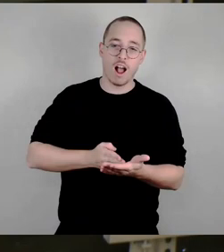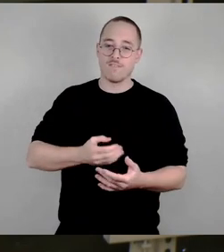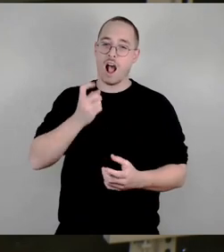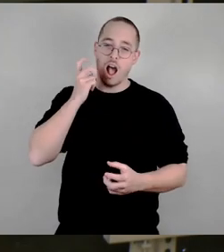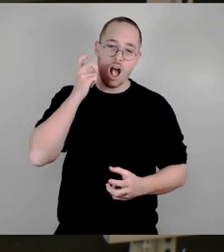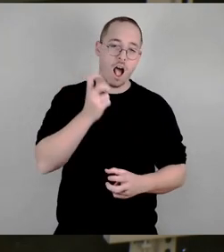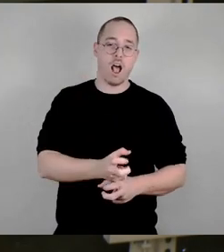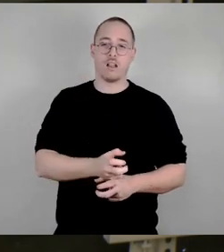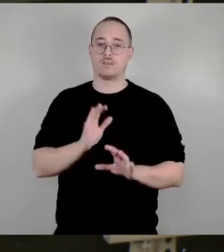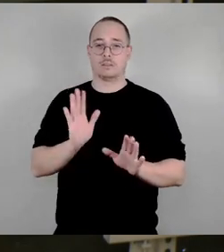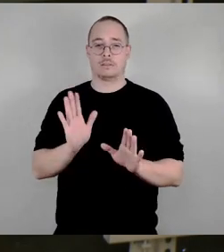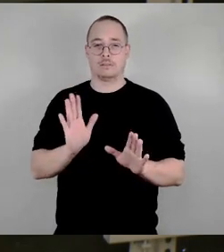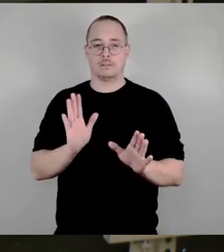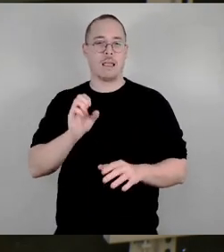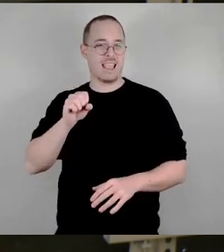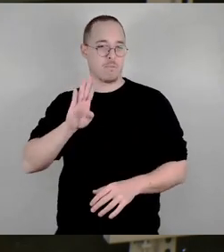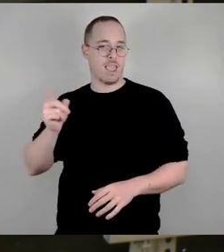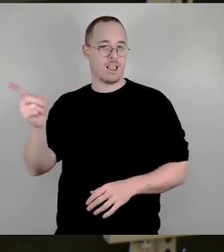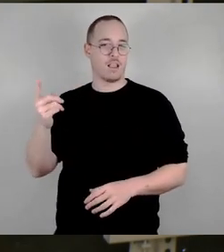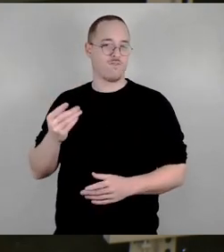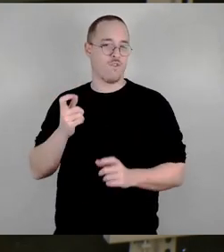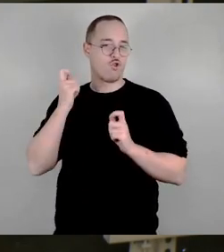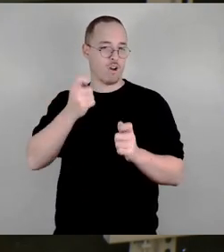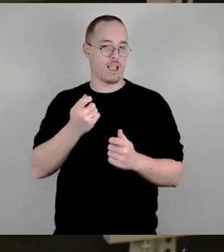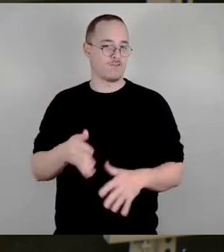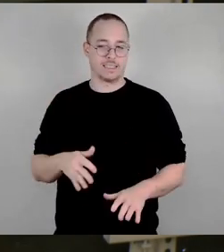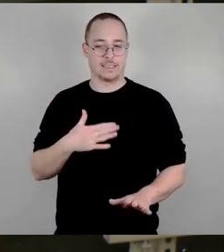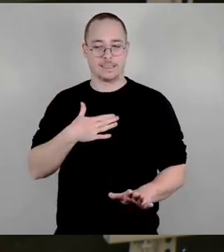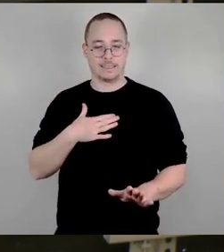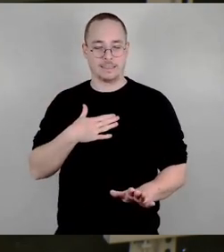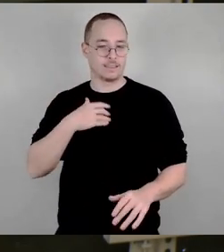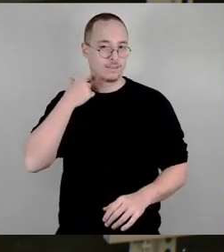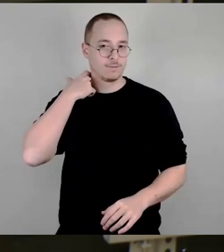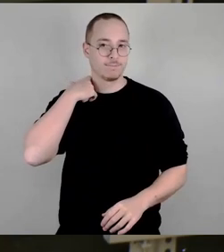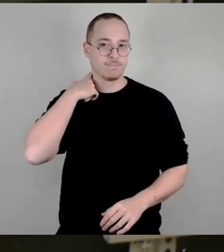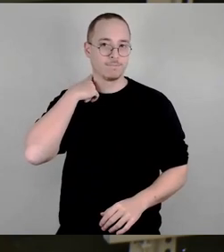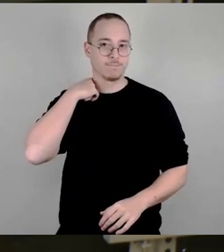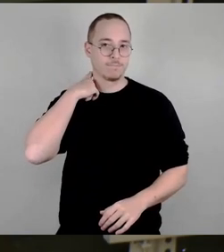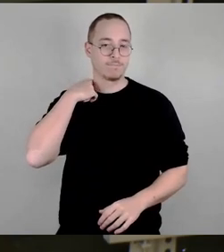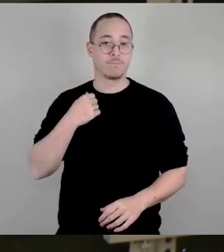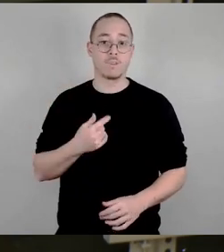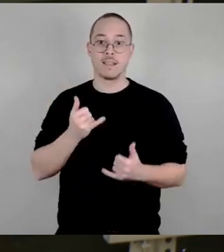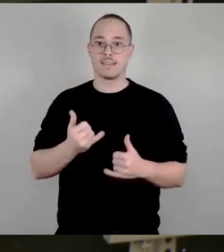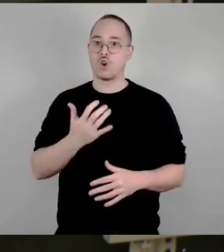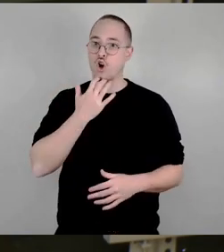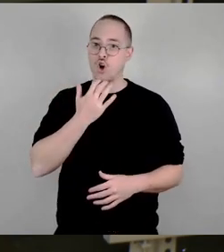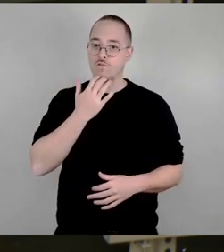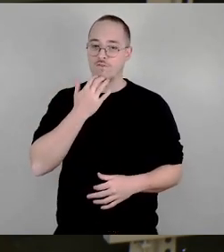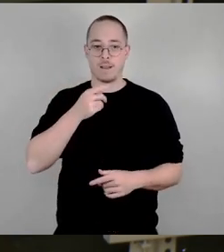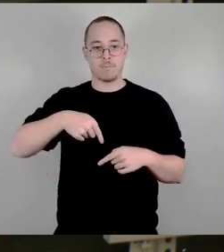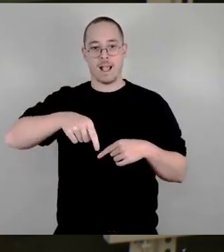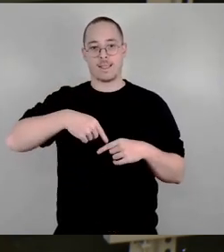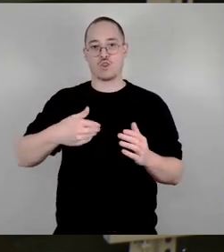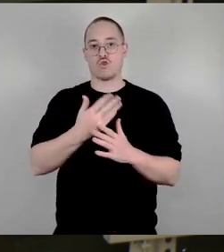aber ansonsten ist das was, wo man jetzt hoffentlich zum Beginn der neuen Saison dann eine